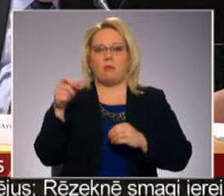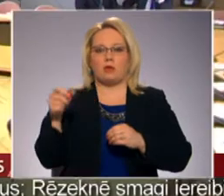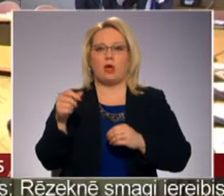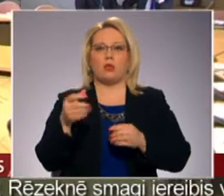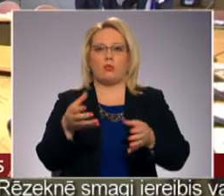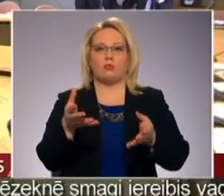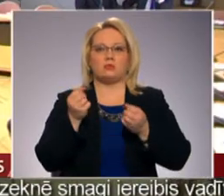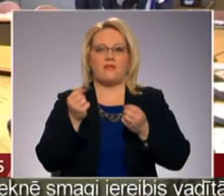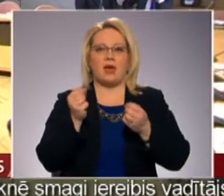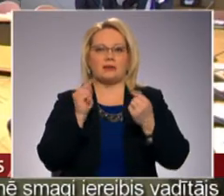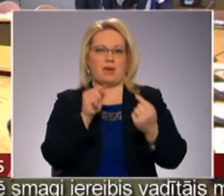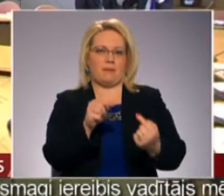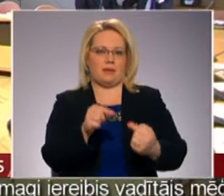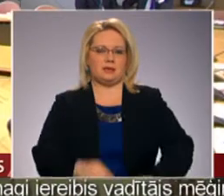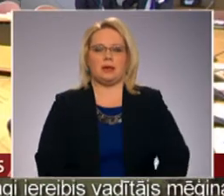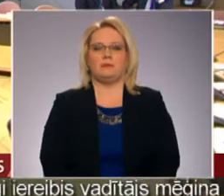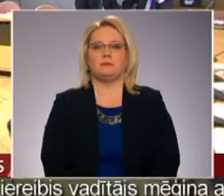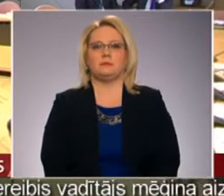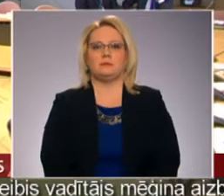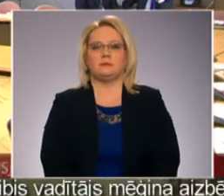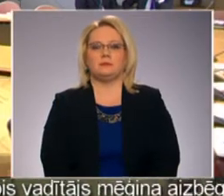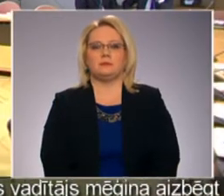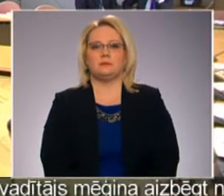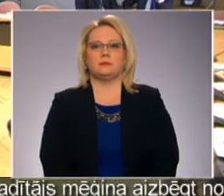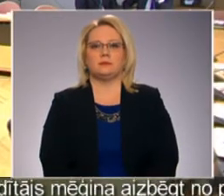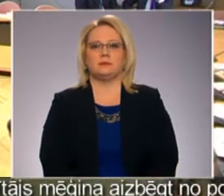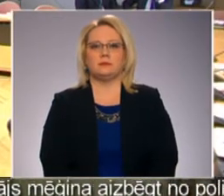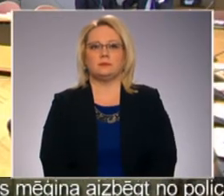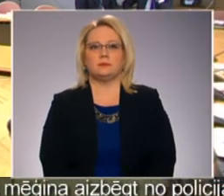skeptiski. Māja Migla, Alvs Balods, Māris Jurgensons, Latvijas televīzija.